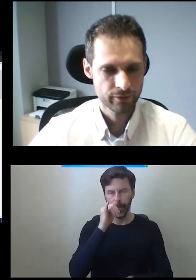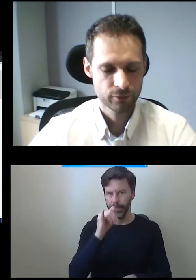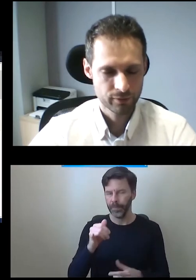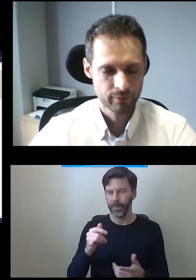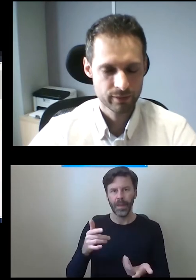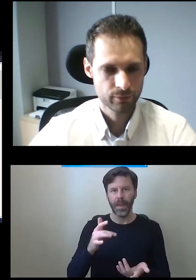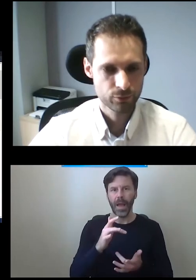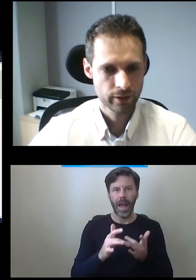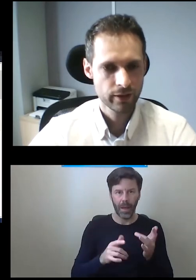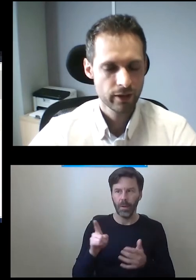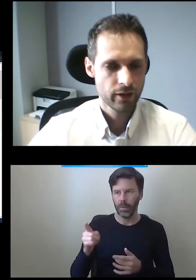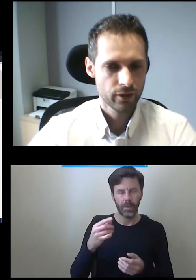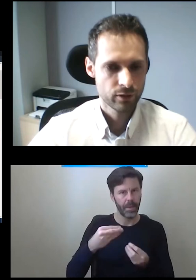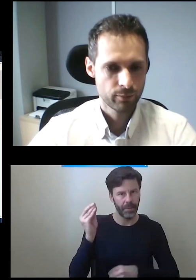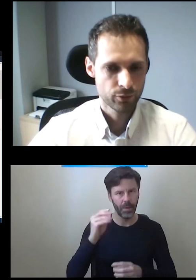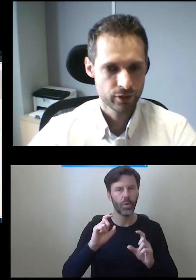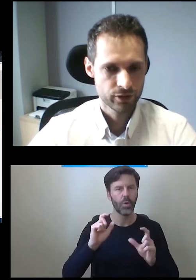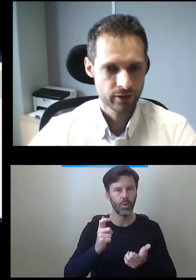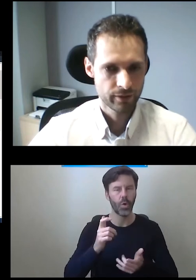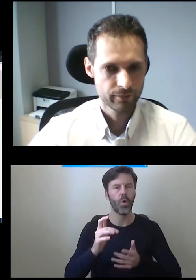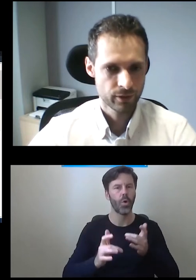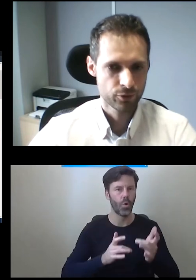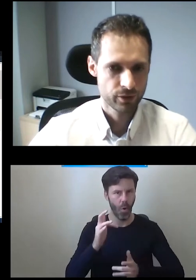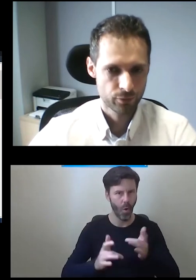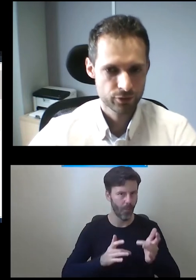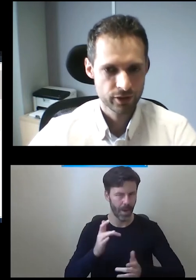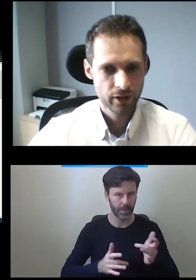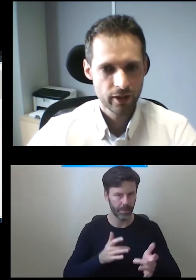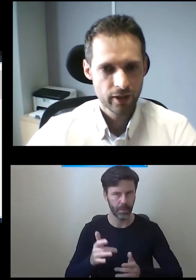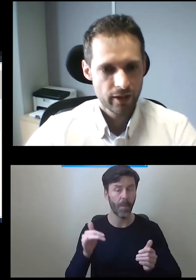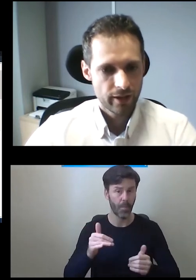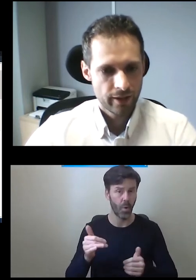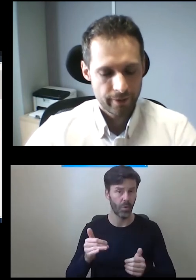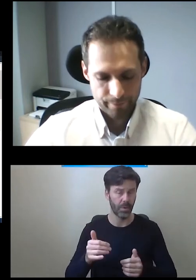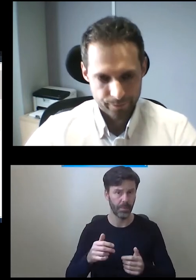więc ten rower jest głównym aspektem, który powoduje, że może się poruszać,